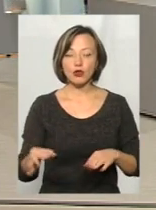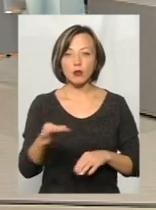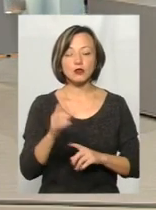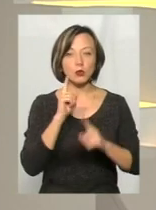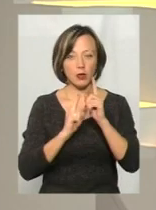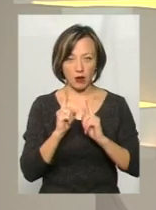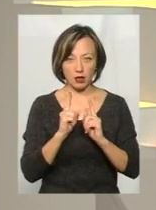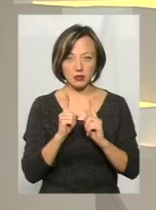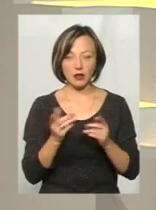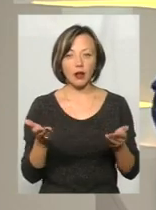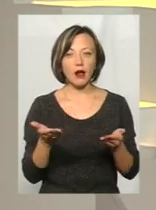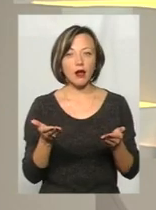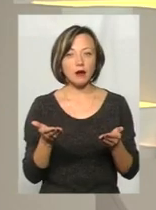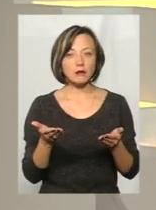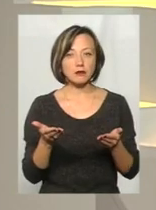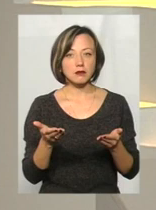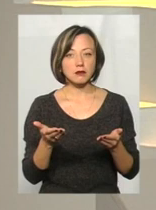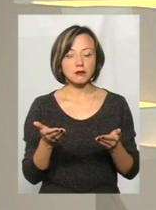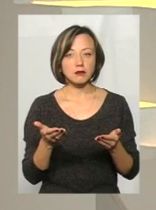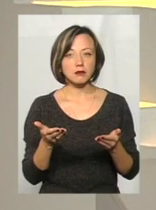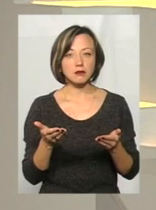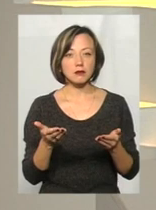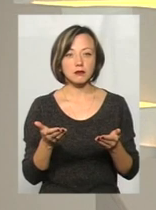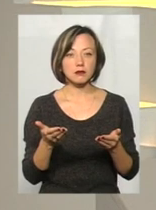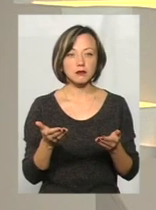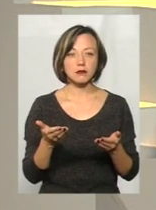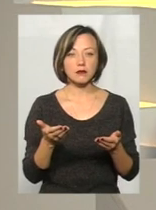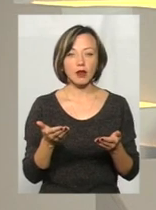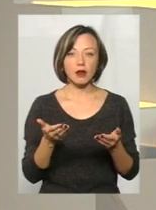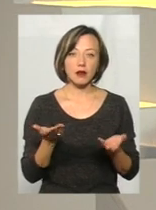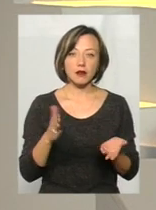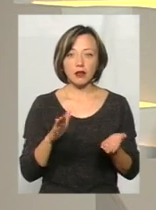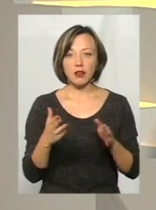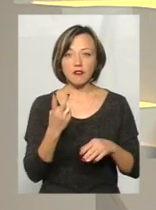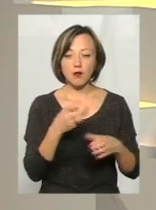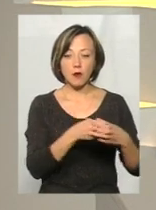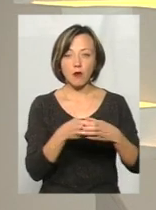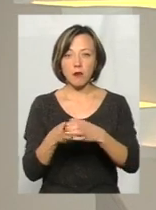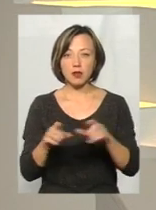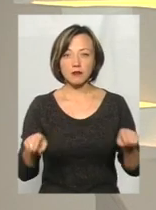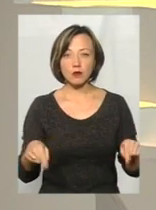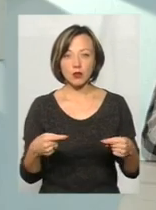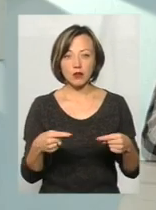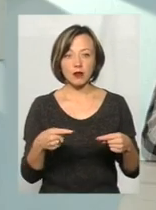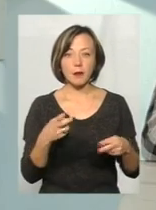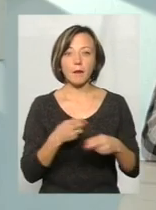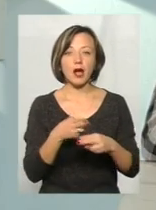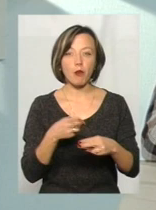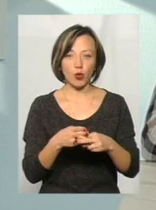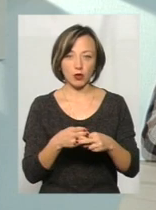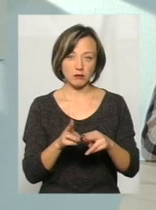ради, яке, скажімо, десь поставило двом громадам, які створили умовно перепони.